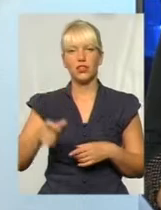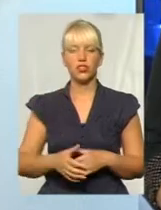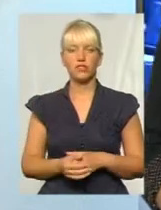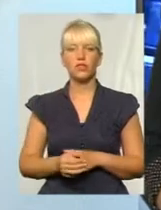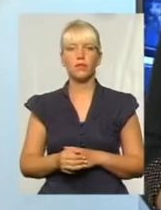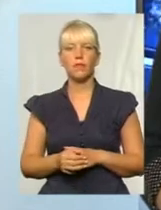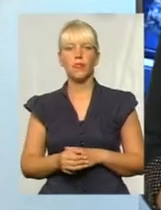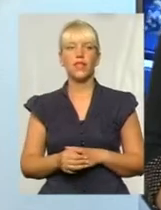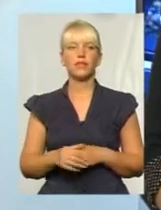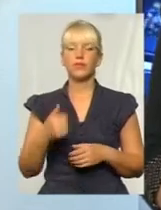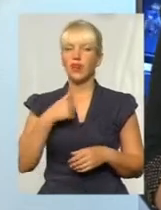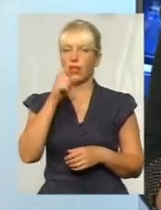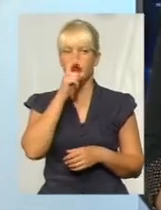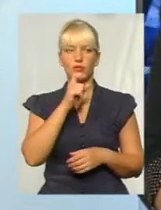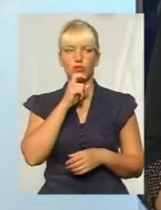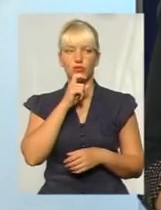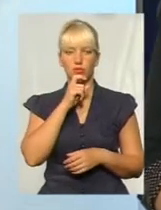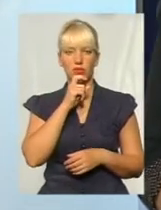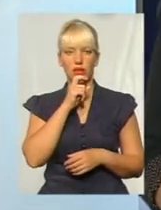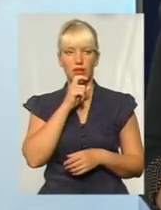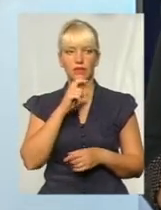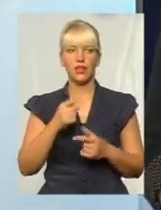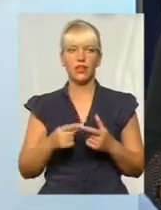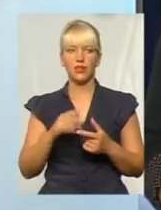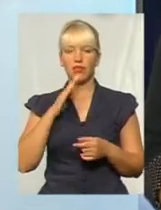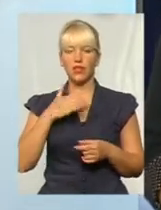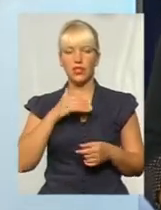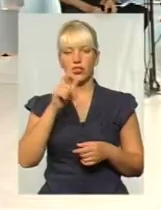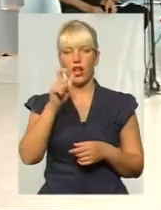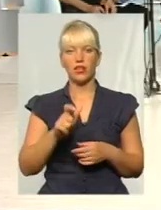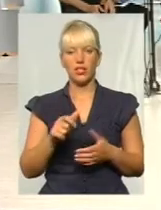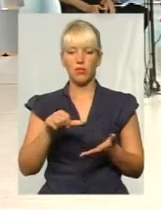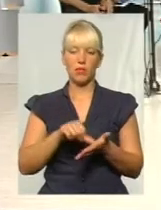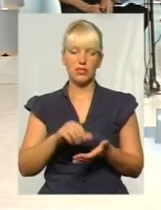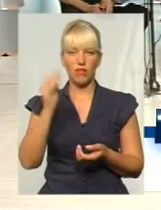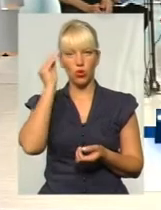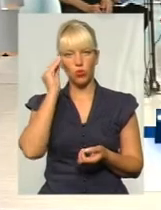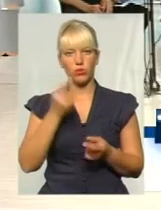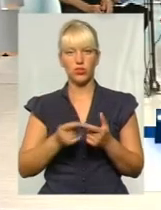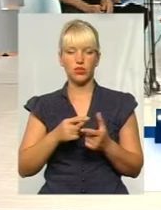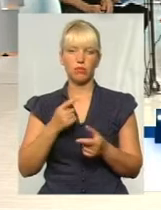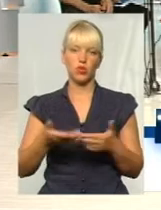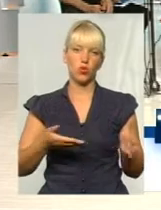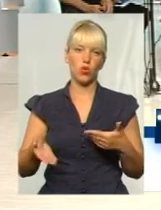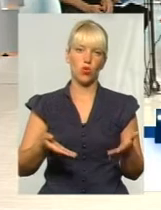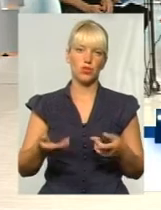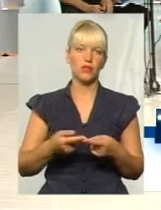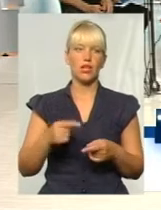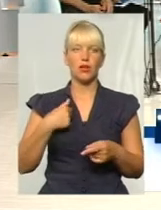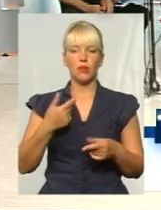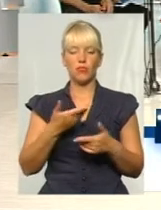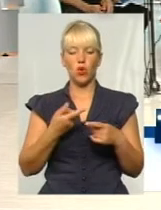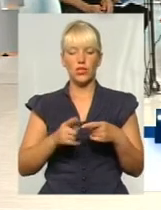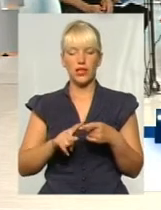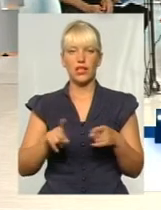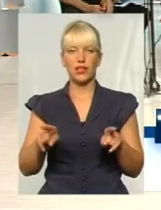Перепрошую. Я таки не зрозуміла. Напевно, все ж таки наш глядач представляв думку пішоходів. Про це ми зараз також